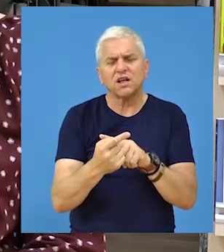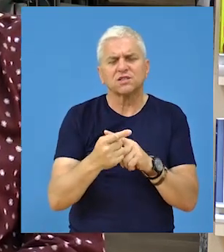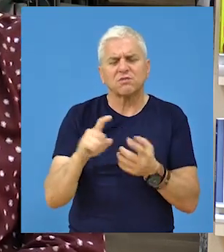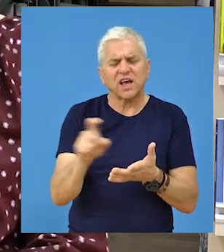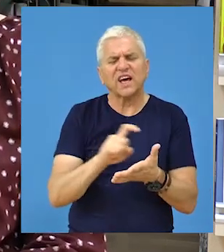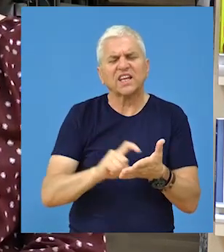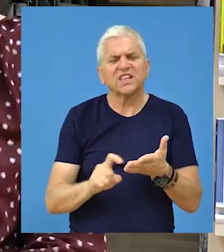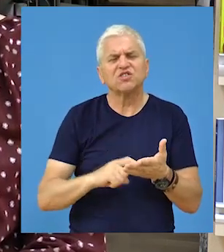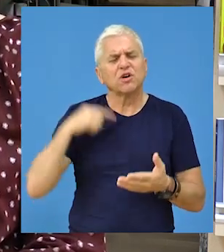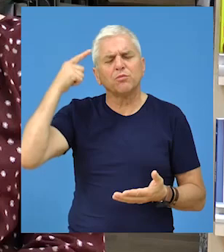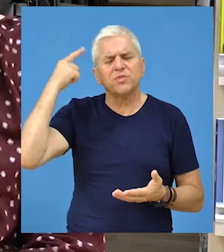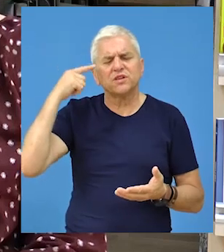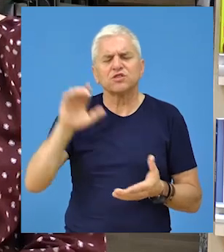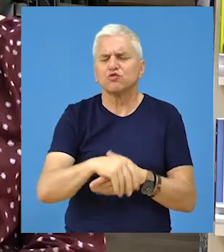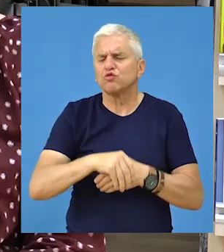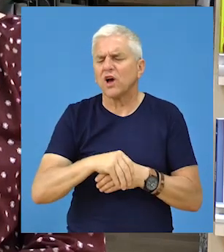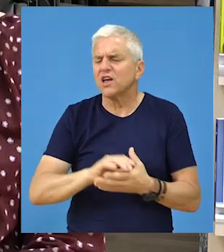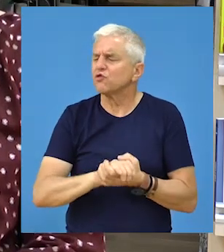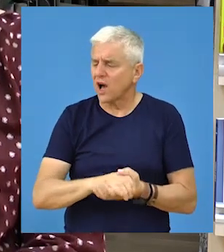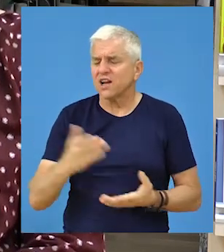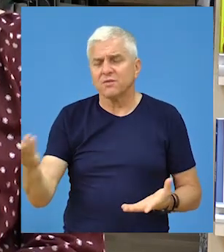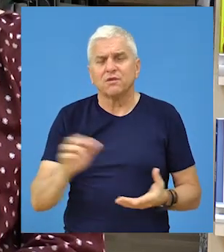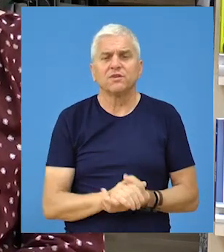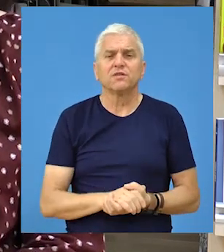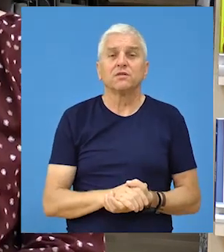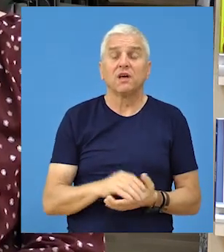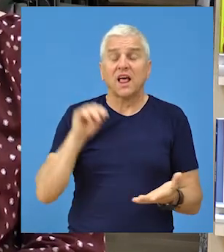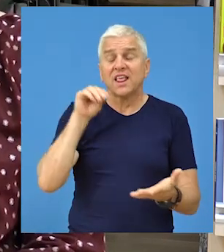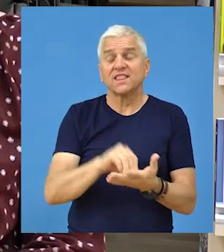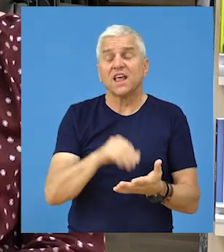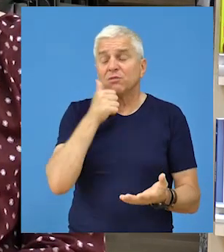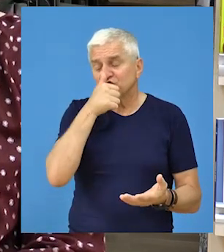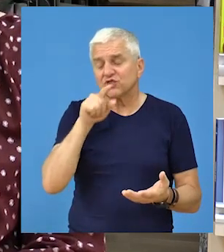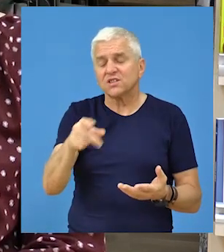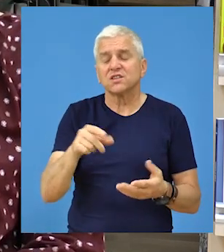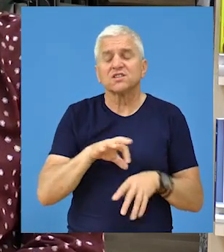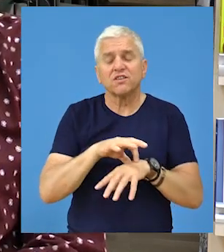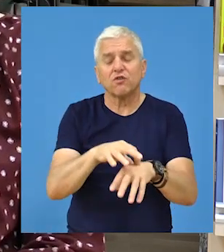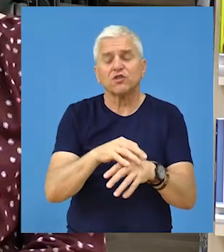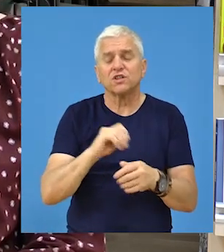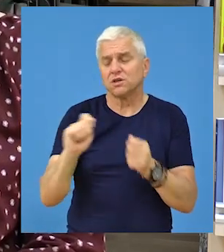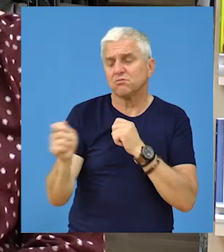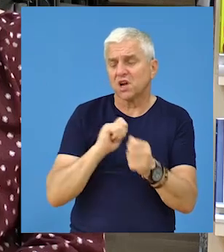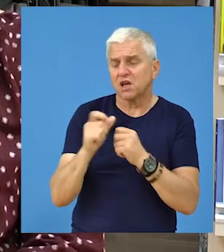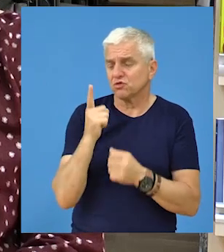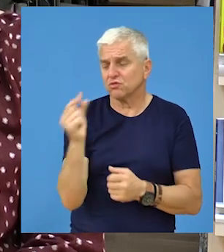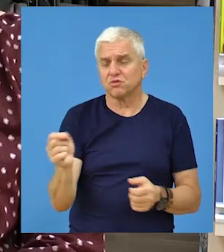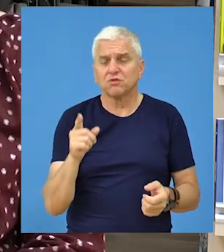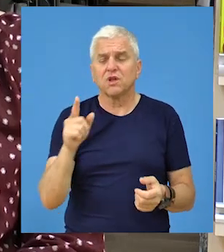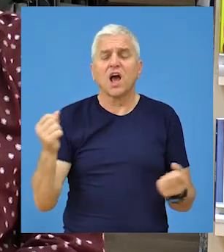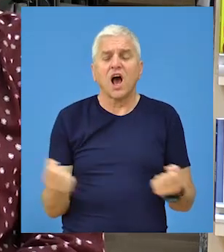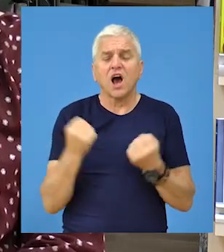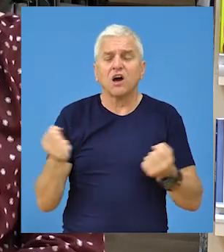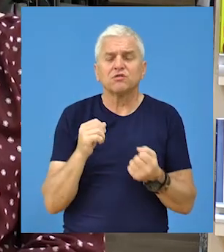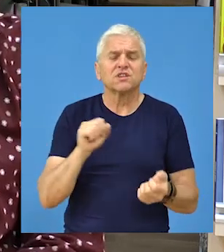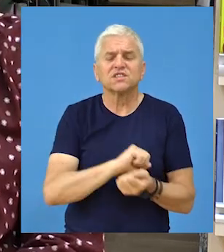kritičko mišljenje sa svojim drugarima, a tema o kojoj će se voditi debata je uvek